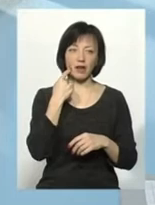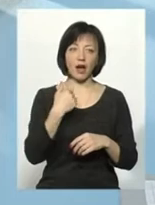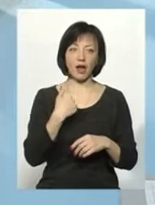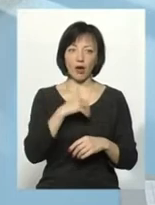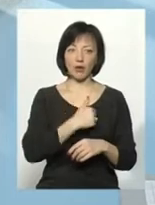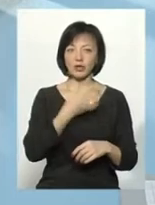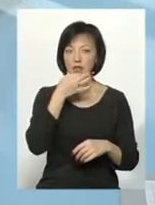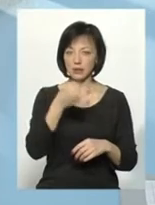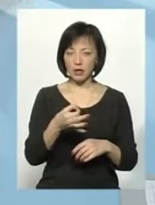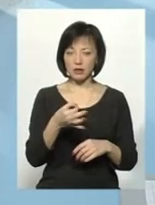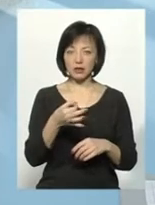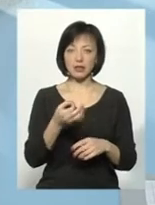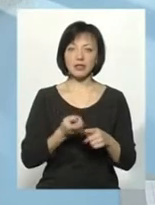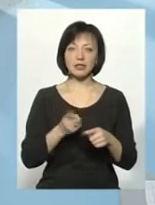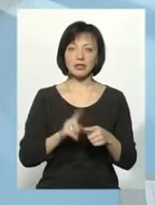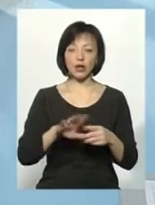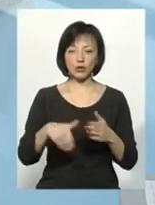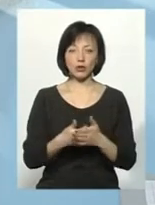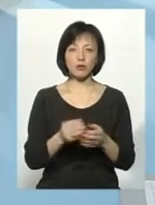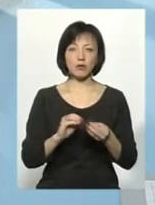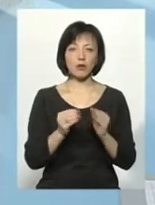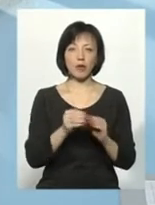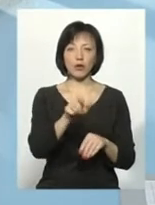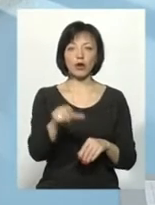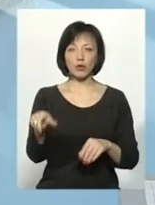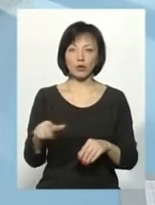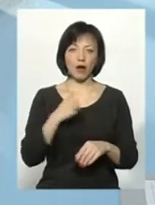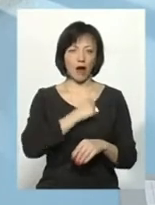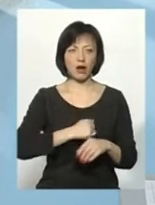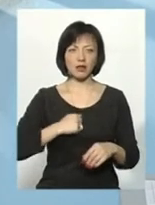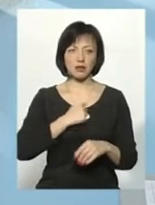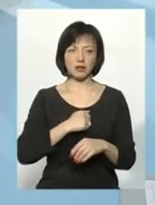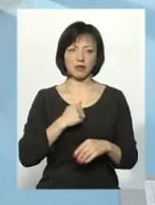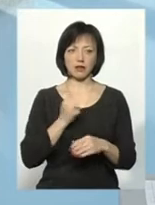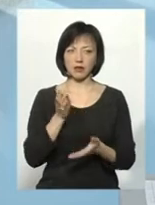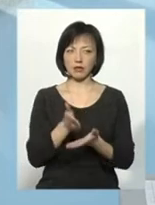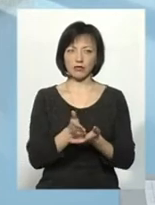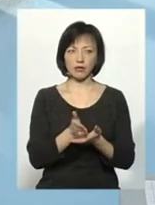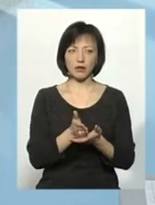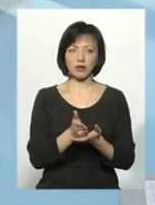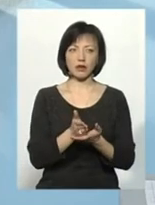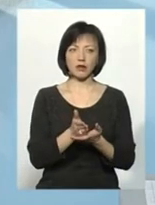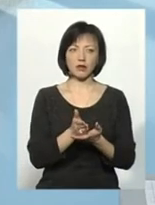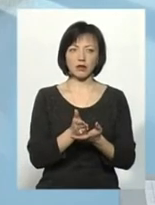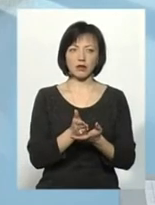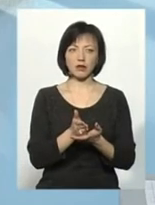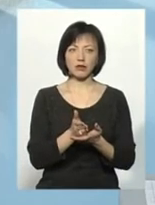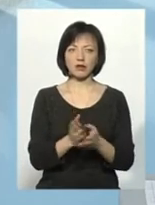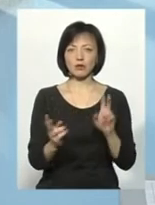образив, а я хочу сказати, що це досі є проблемою, тому що і люди, які дуже агресивні налаштовані, вони дуже агресивно